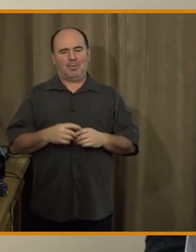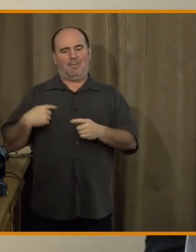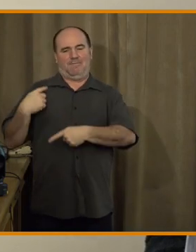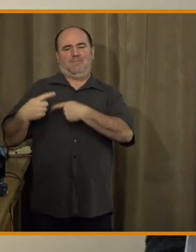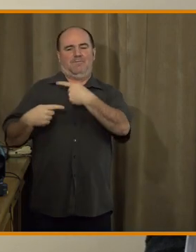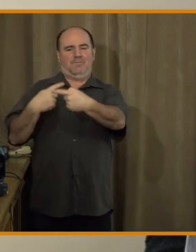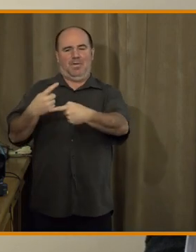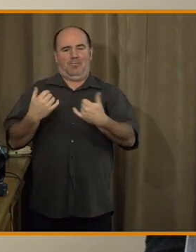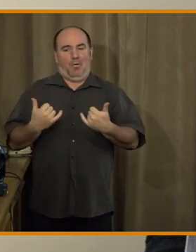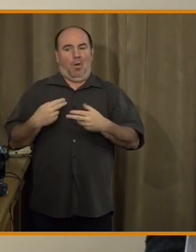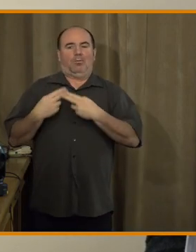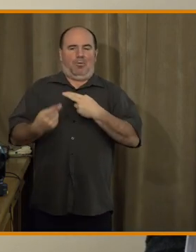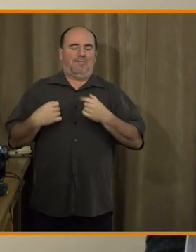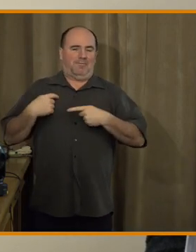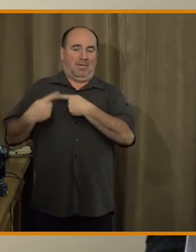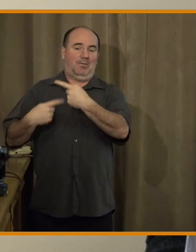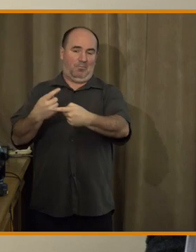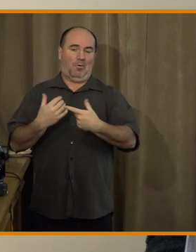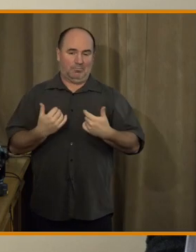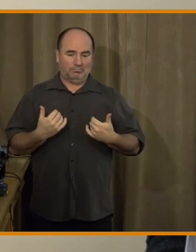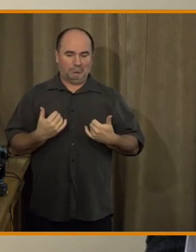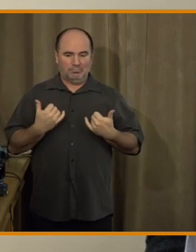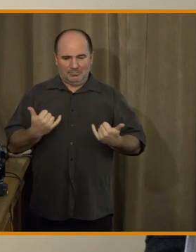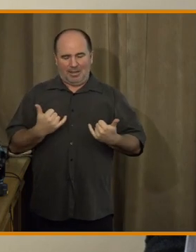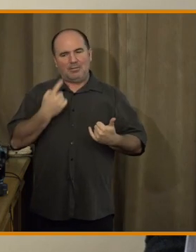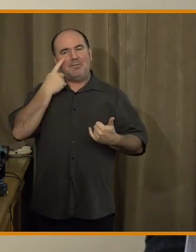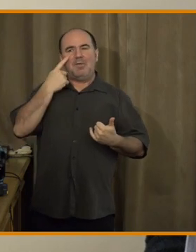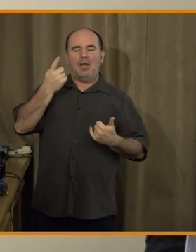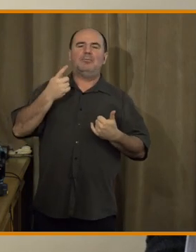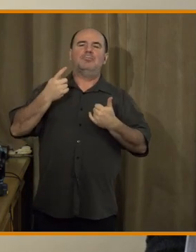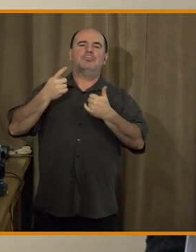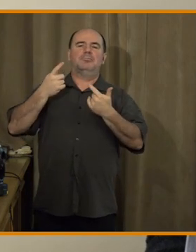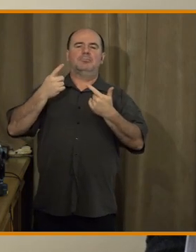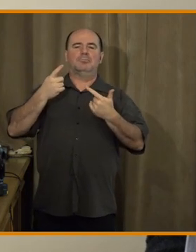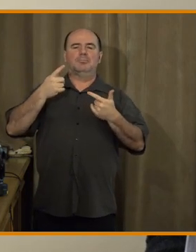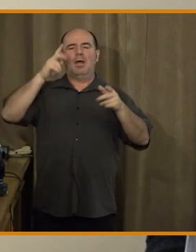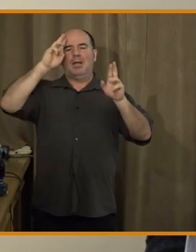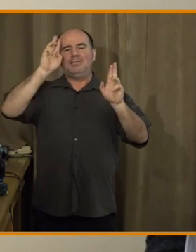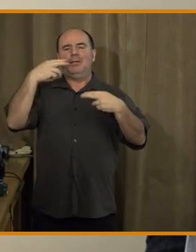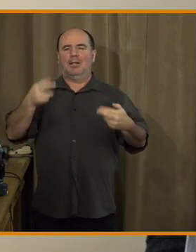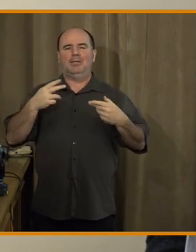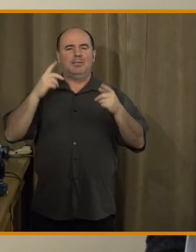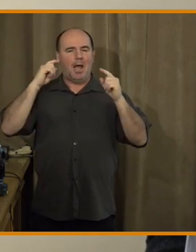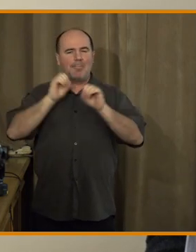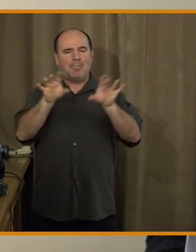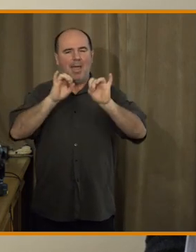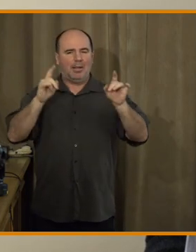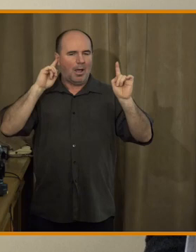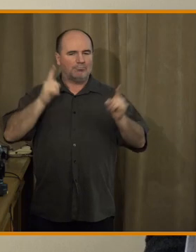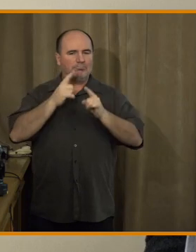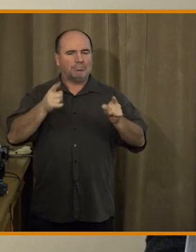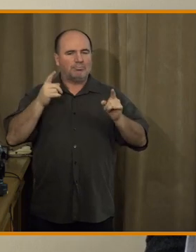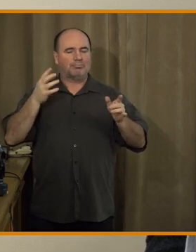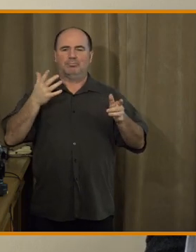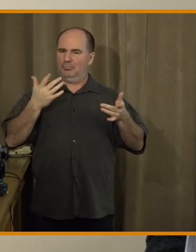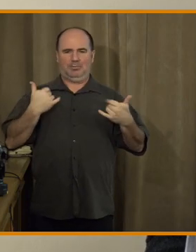Vy jste viděli od klasických až po ty syntetické média. My teď rozhodně neplánujeme žádné nové stanice, takového. Přece